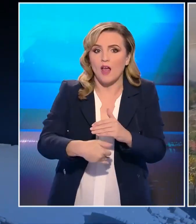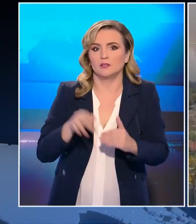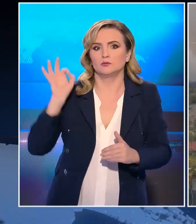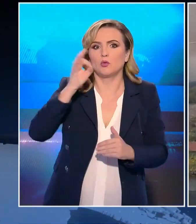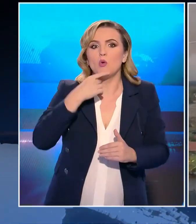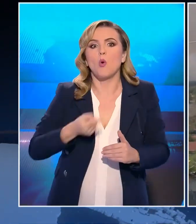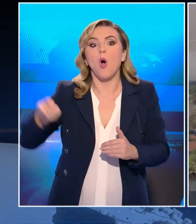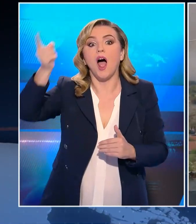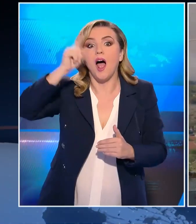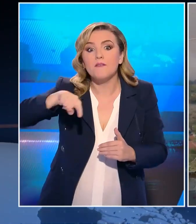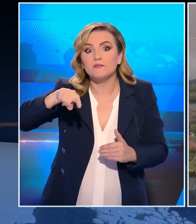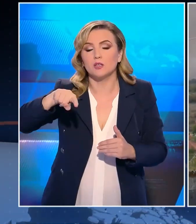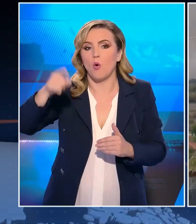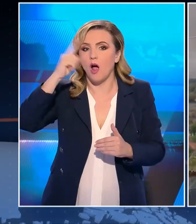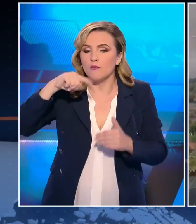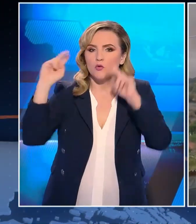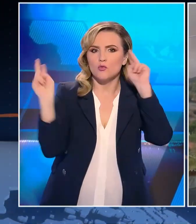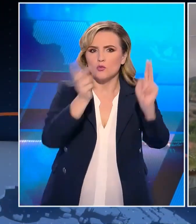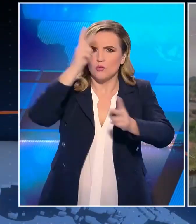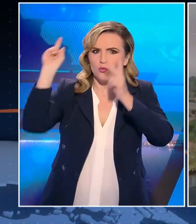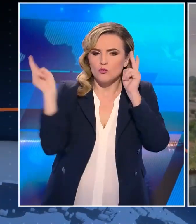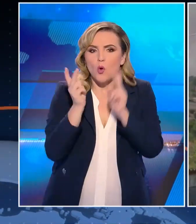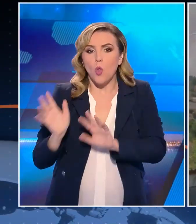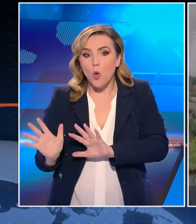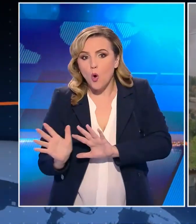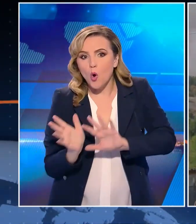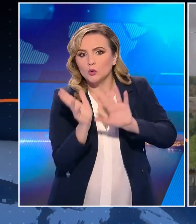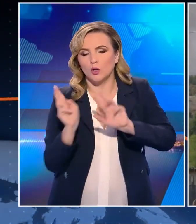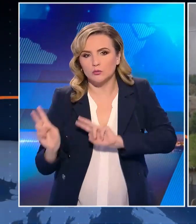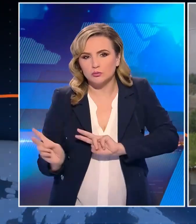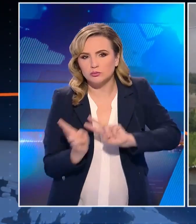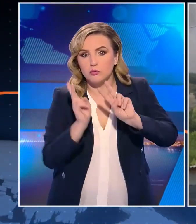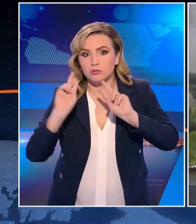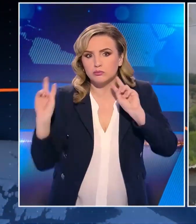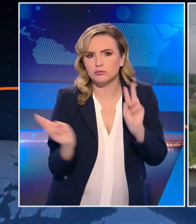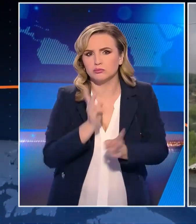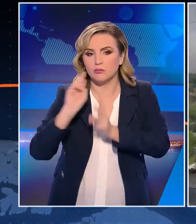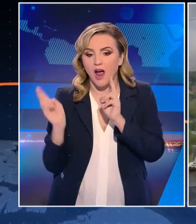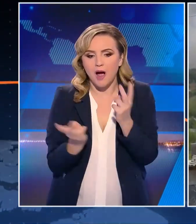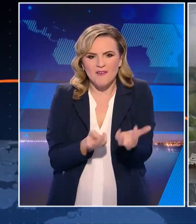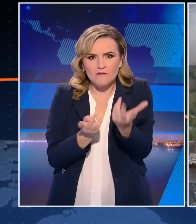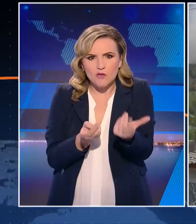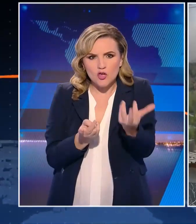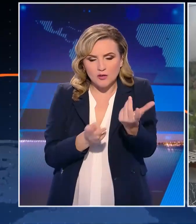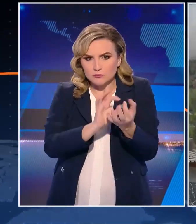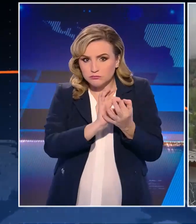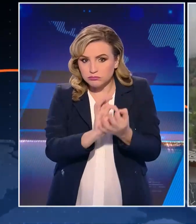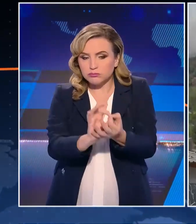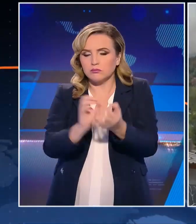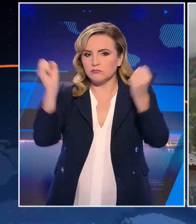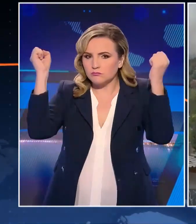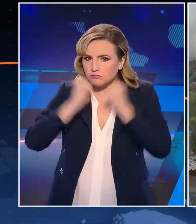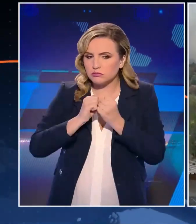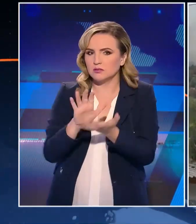Διότι από αύριο μήνα αρχίζουν να φυσούν νότιοι άνεμοι και αν συνεχίσουν αυτές οι φωτιές η κατάσταση και η καταστροφή